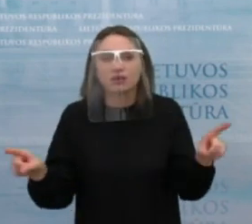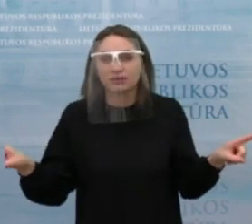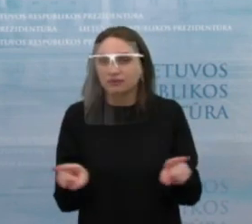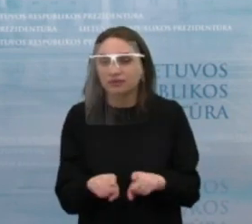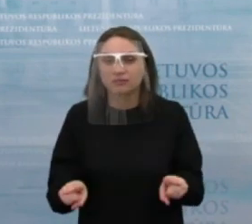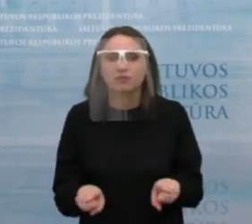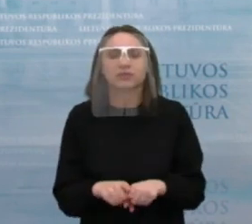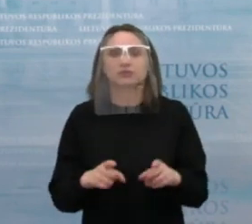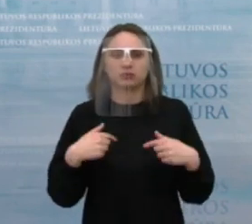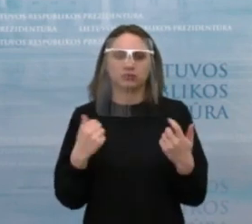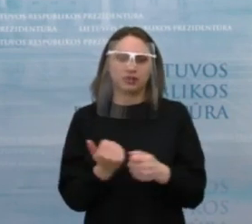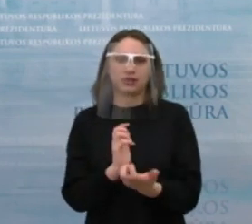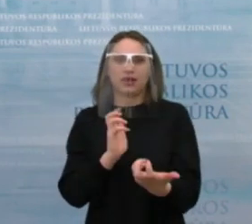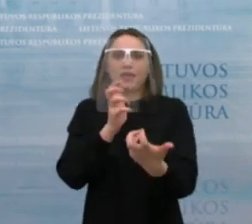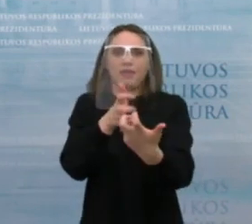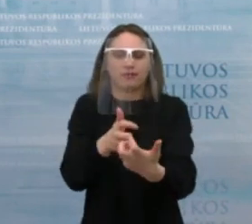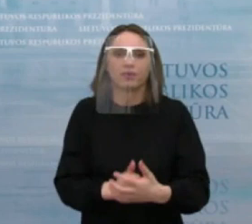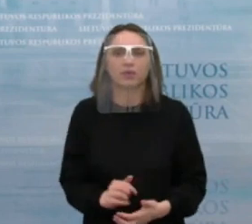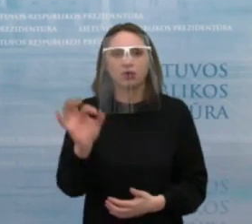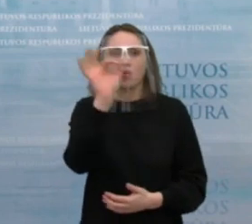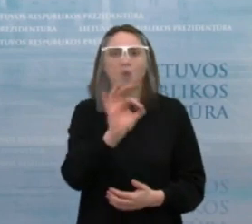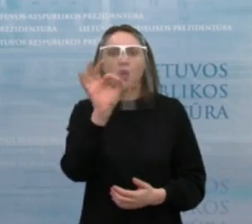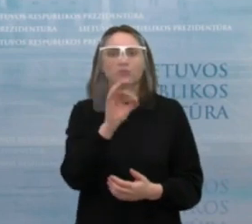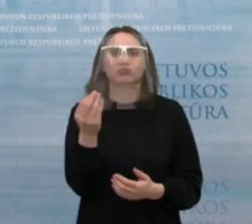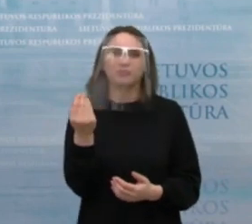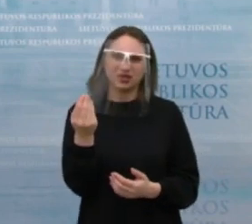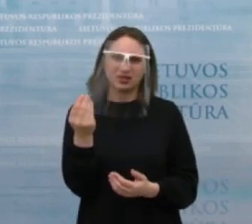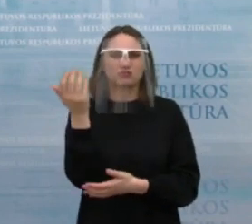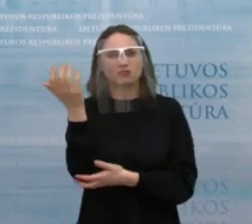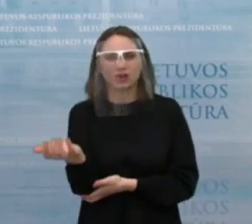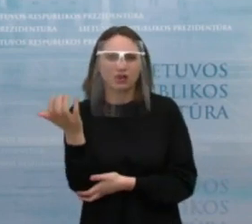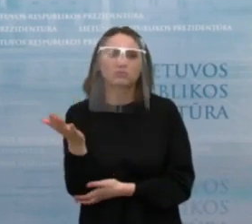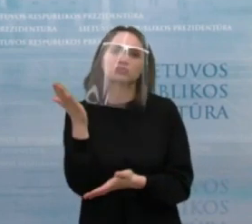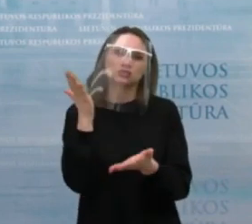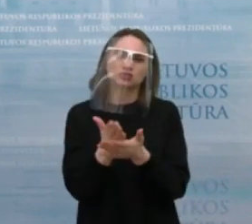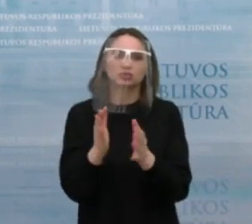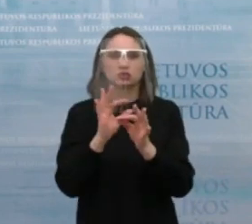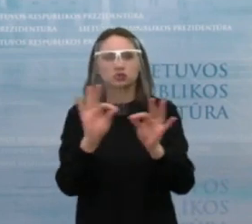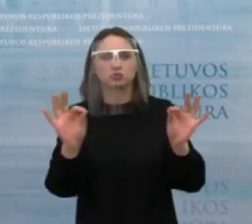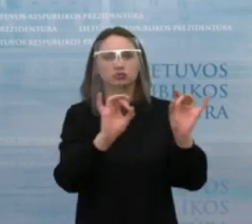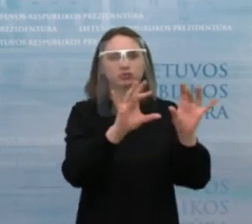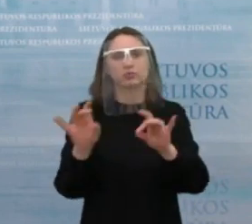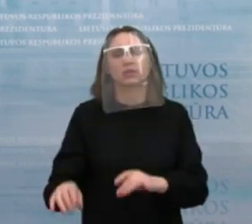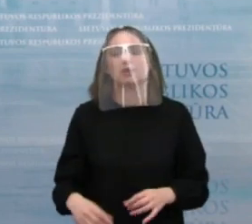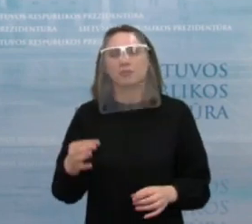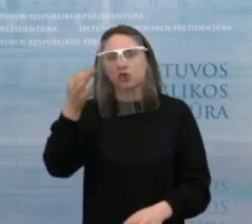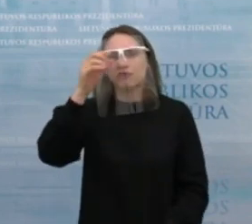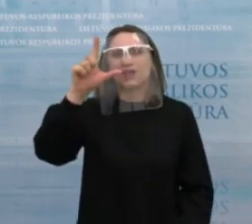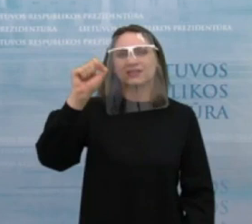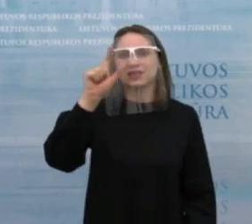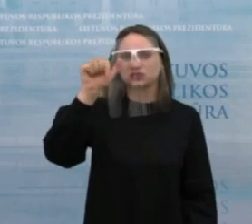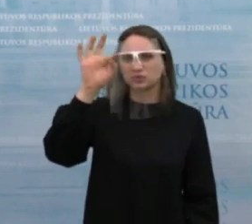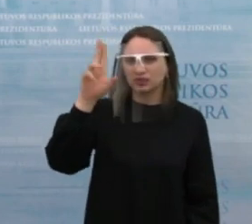sąlygų ir galimybių. Kalbant apie universalės išmokas, tai turime siūlymų ir profesorius Lazutka pasiūlė